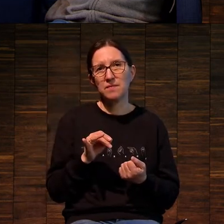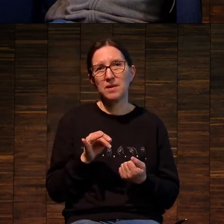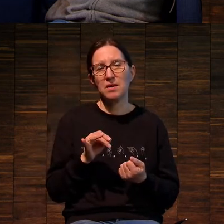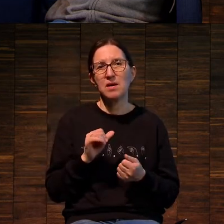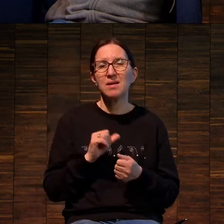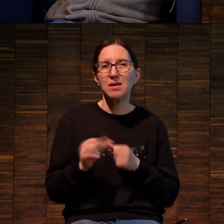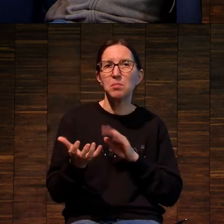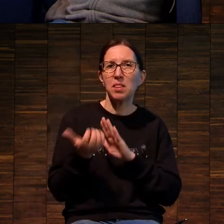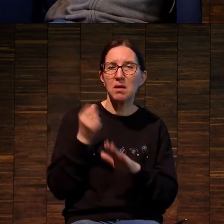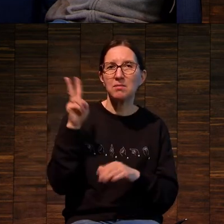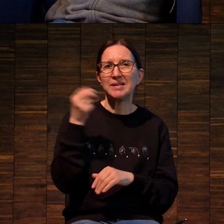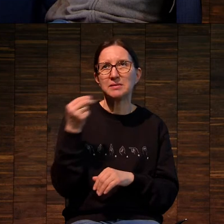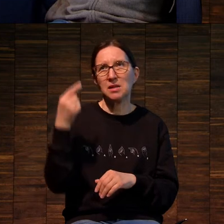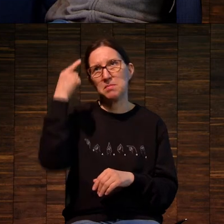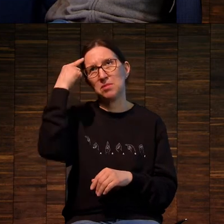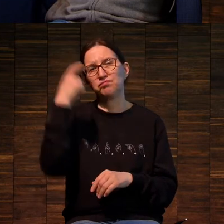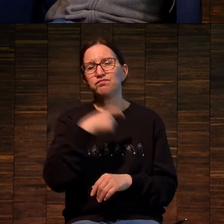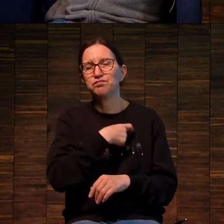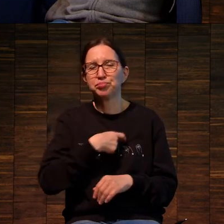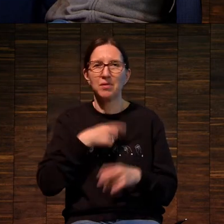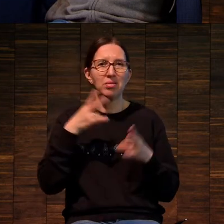с темой травмы.